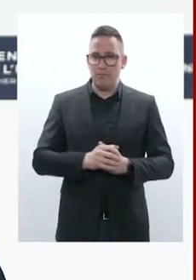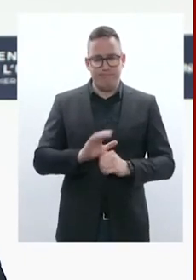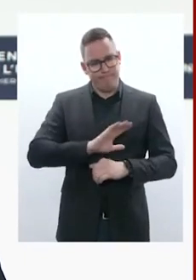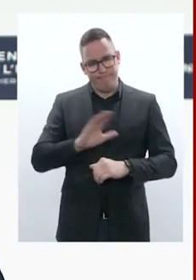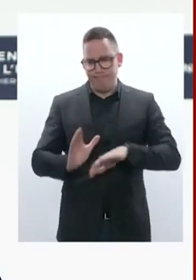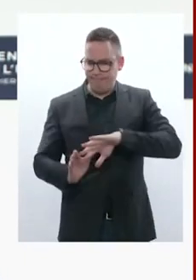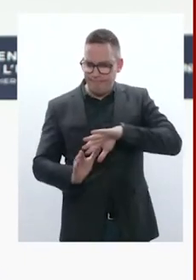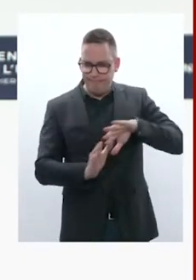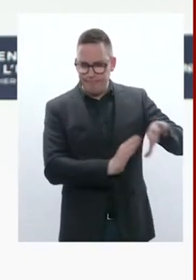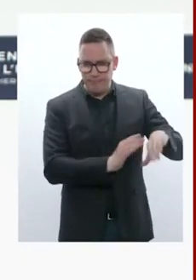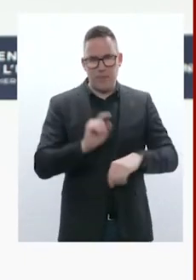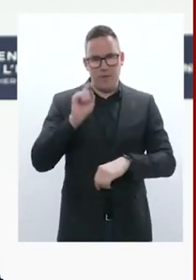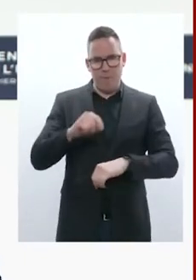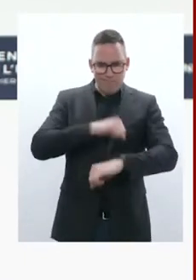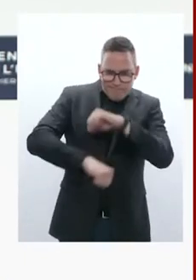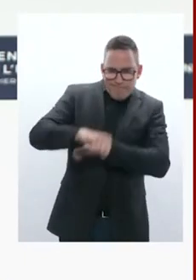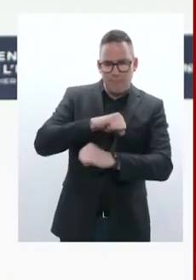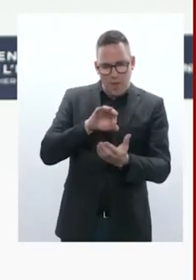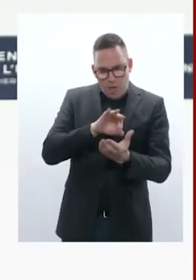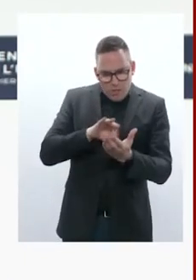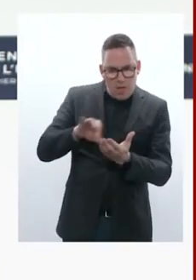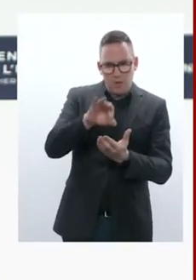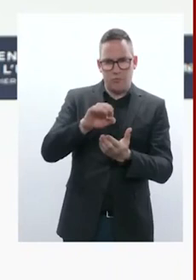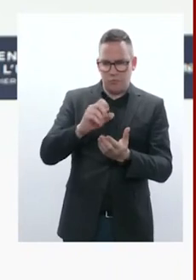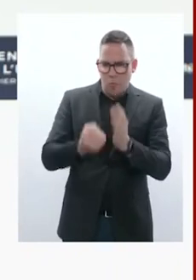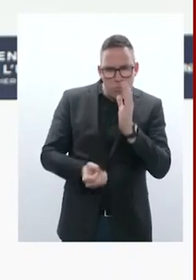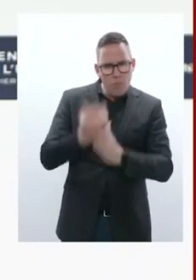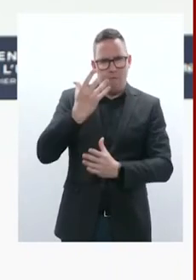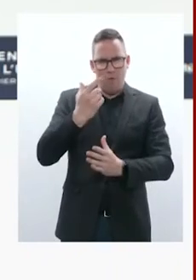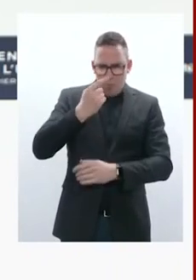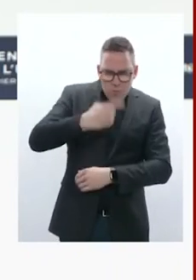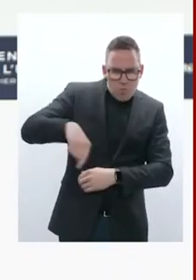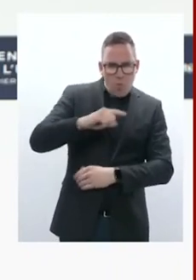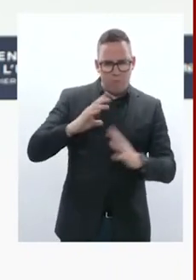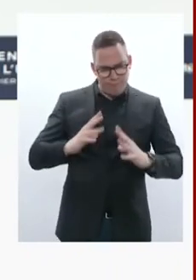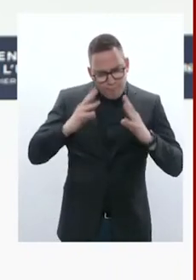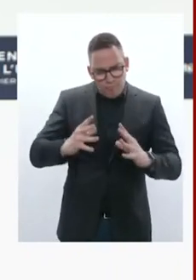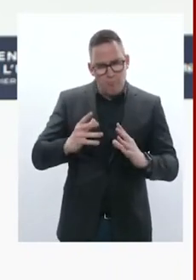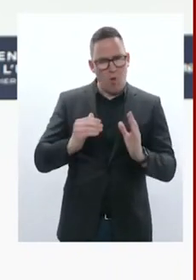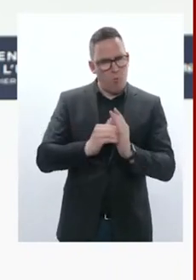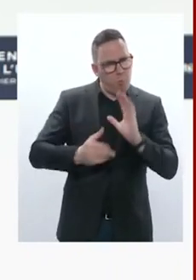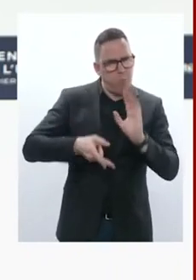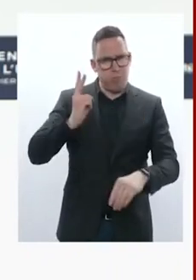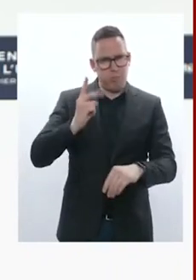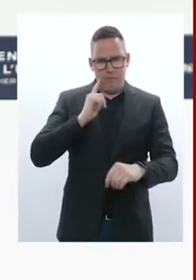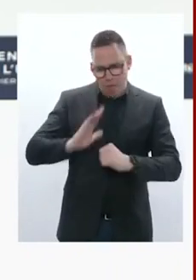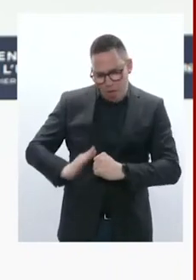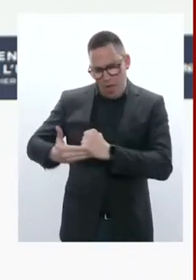stratégique de notre part, une mobilisation plus forte aux côtés de l'Ukraine, pour montrer que